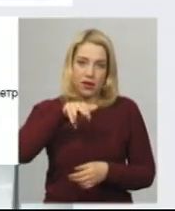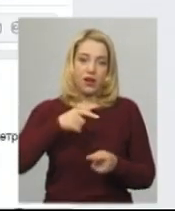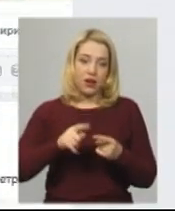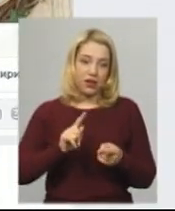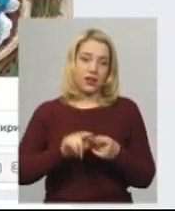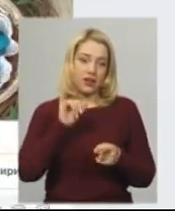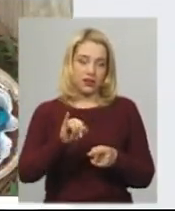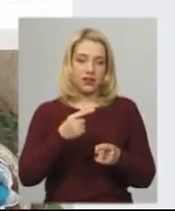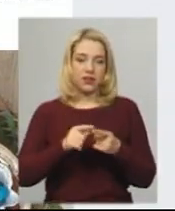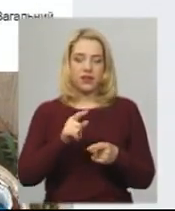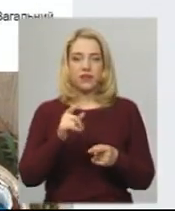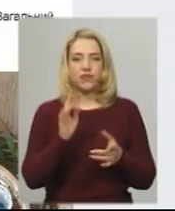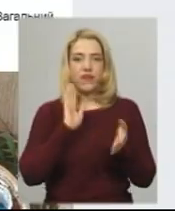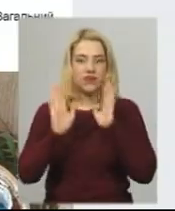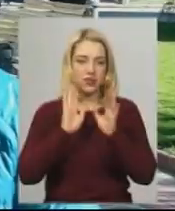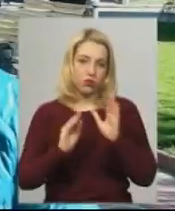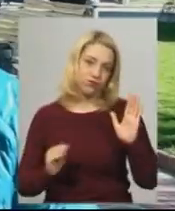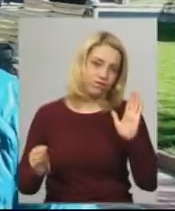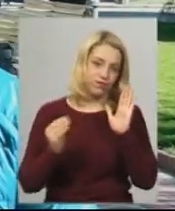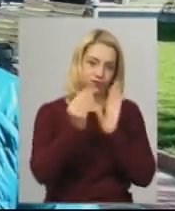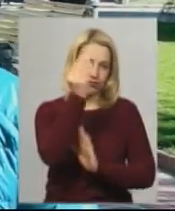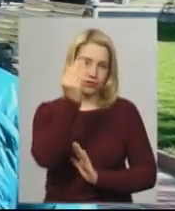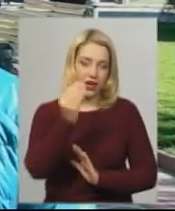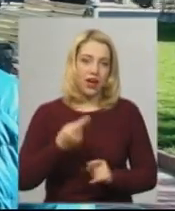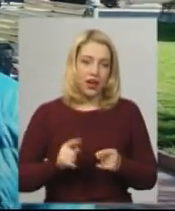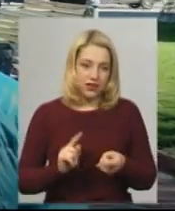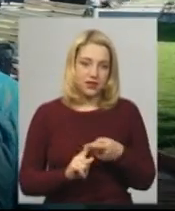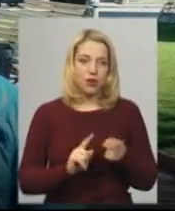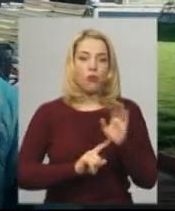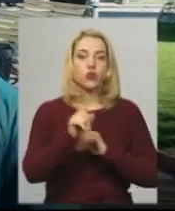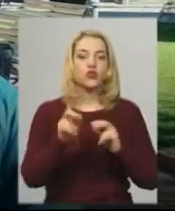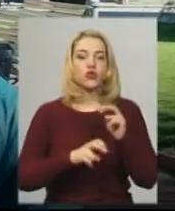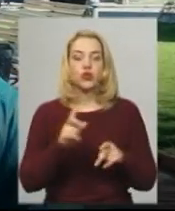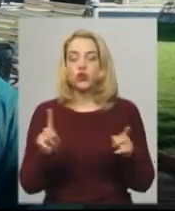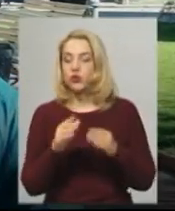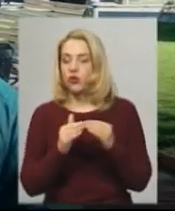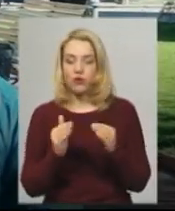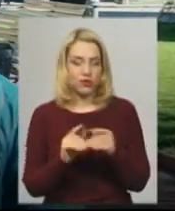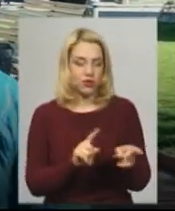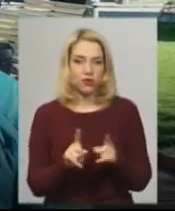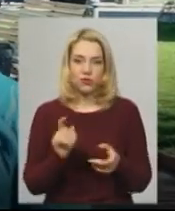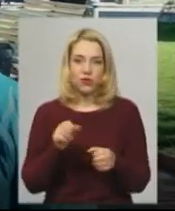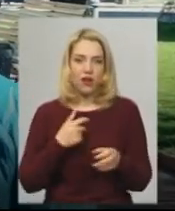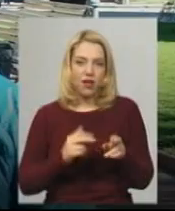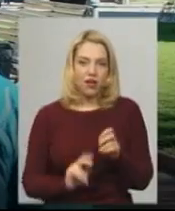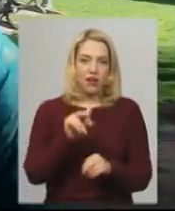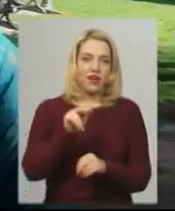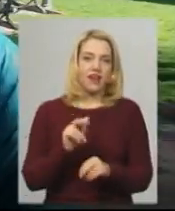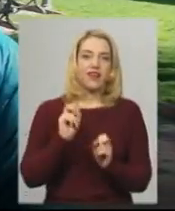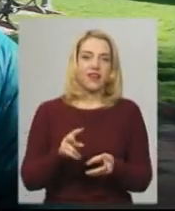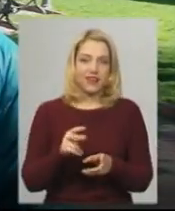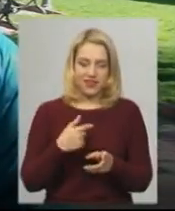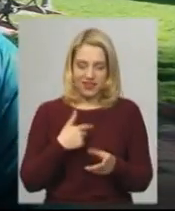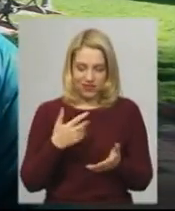мережах під тегами челенджу, додає Олександр Либа. Почав шукати, що в мене вдома є, на що б я міг би зійти.